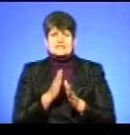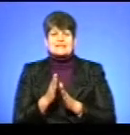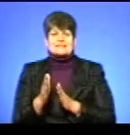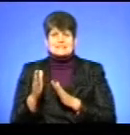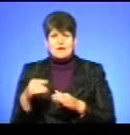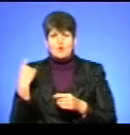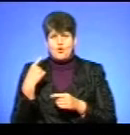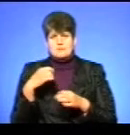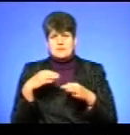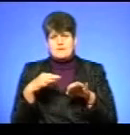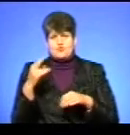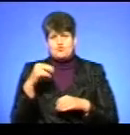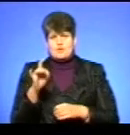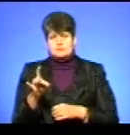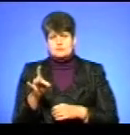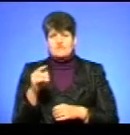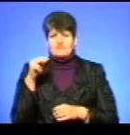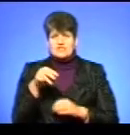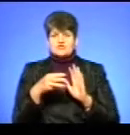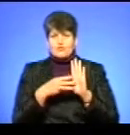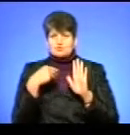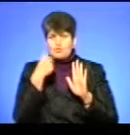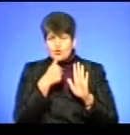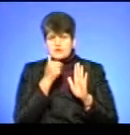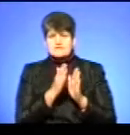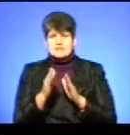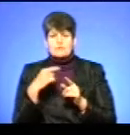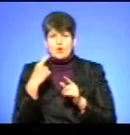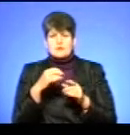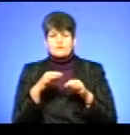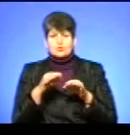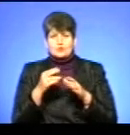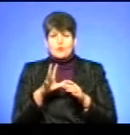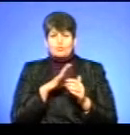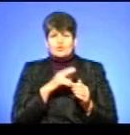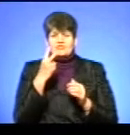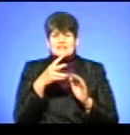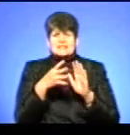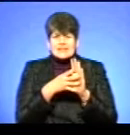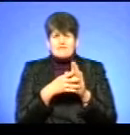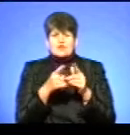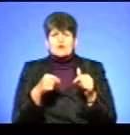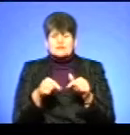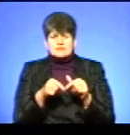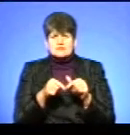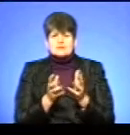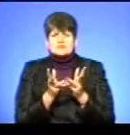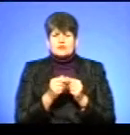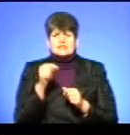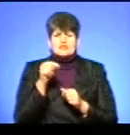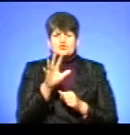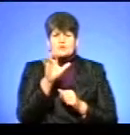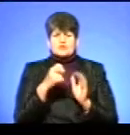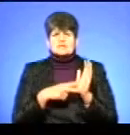облавтодору. В 2008 році в системі облавтодору було 29 організацій з чисельністю 1570